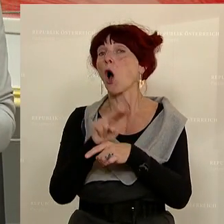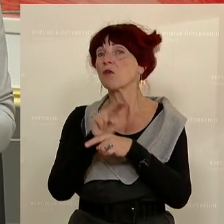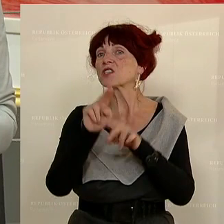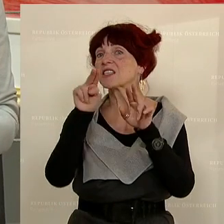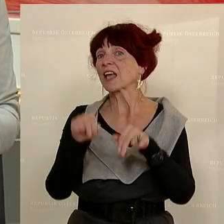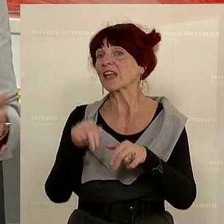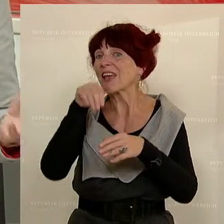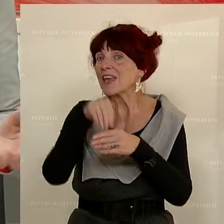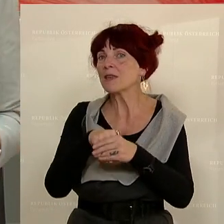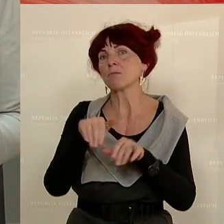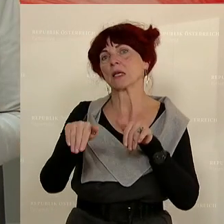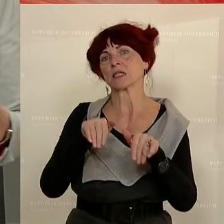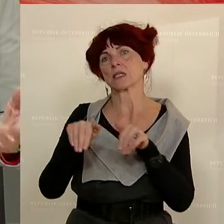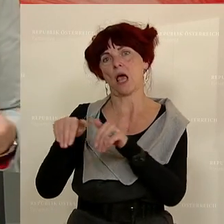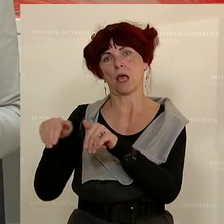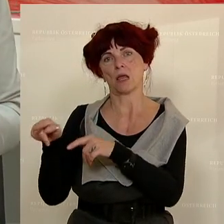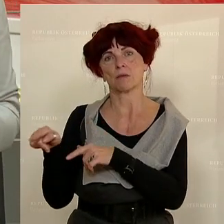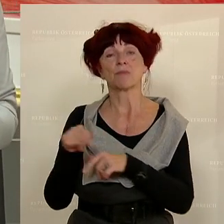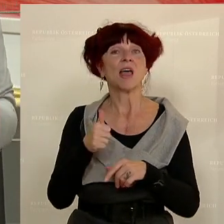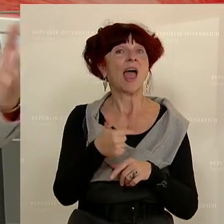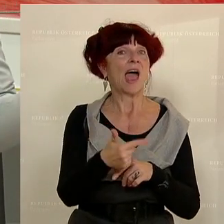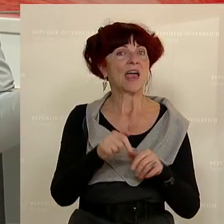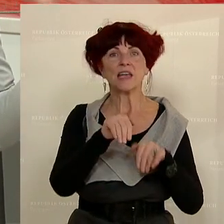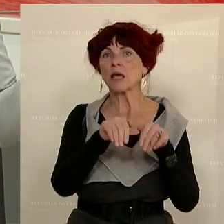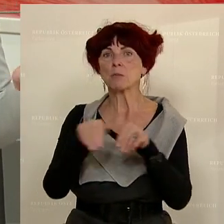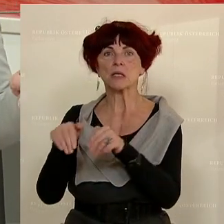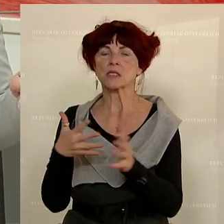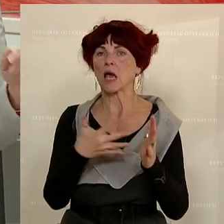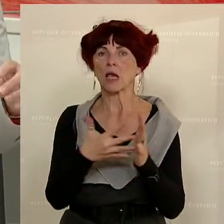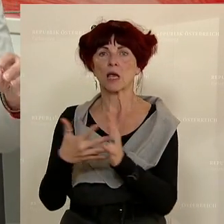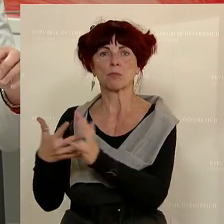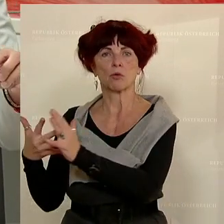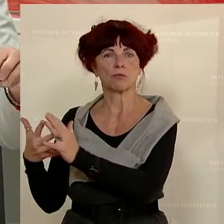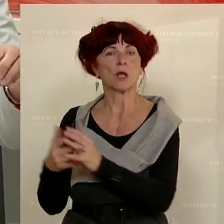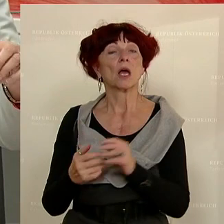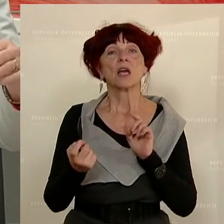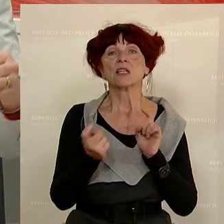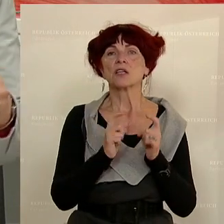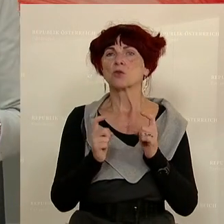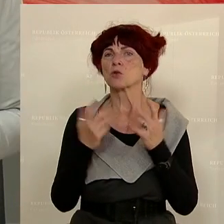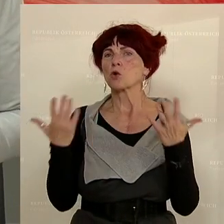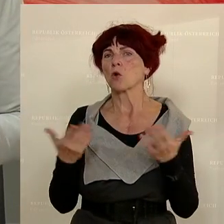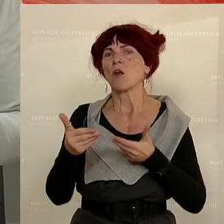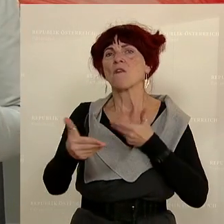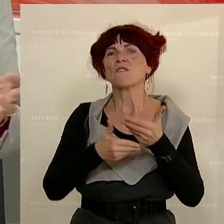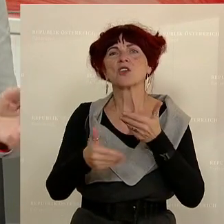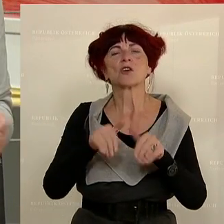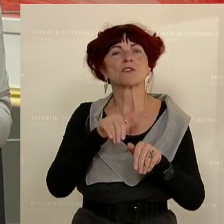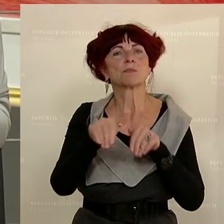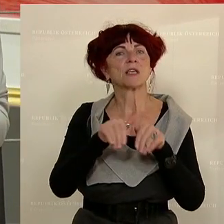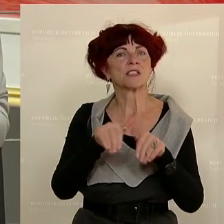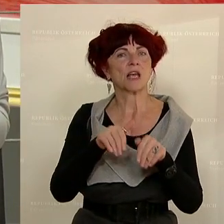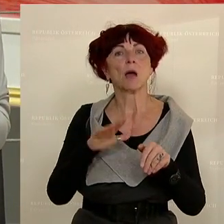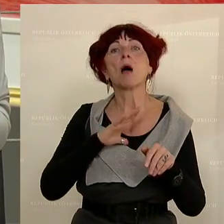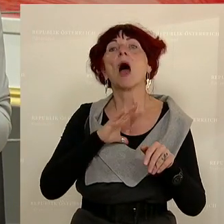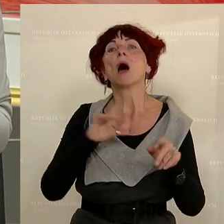Ministerien. Da haben wir mehrere Ministerien geprüft. Zur Debatte stand jetzt das Wirtschaftsministerium, geprüft haben wir